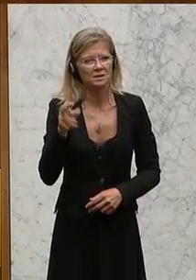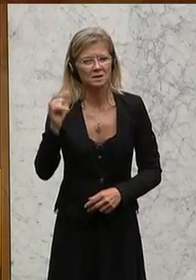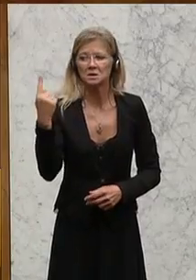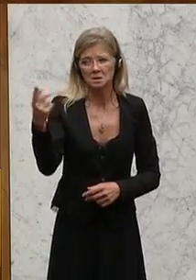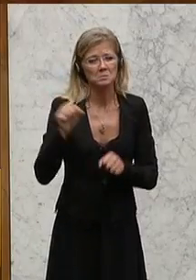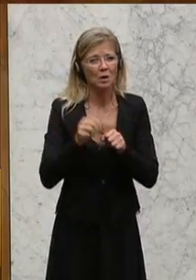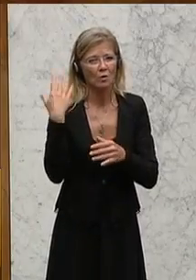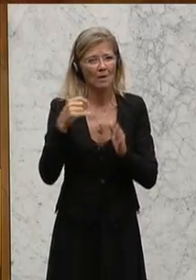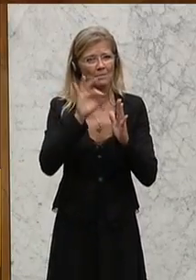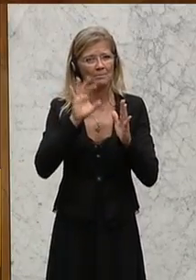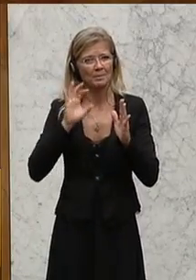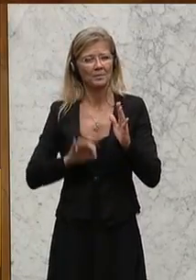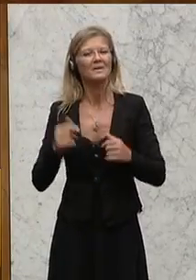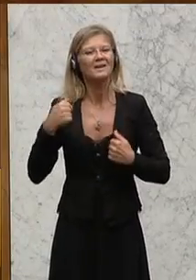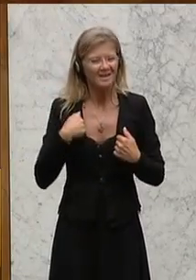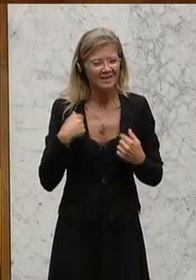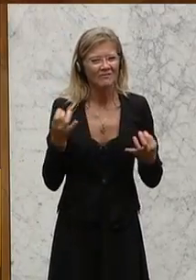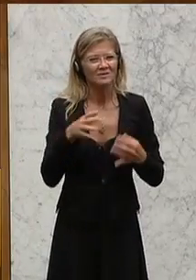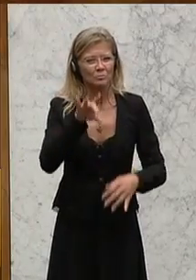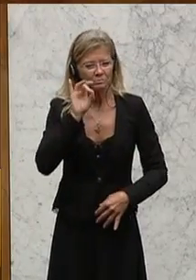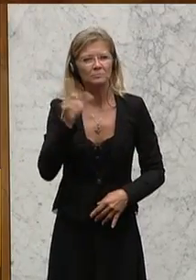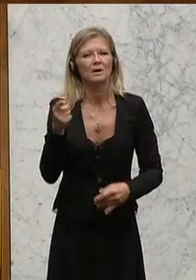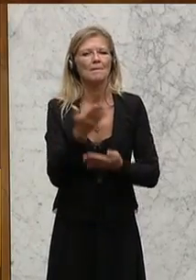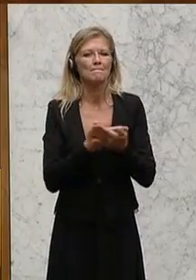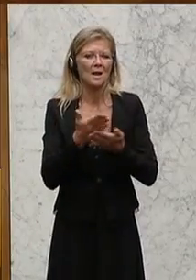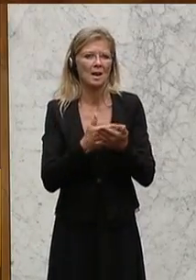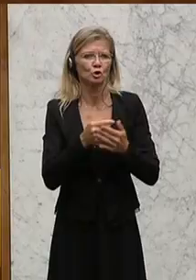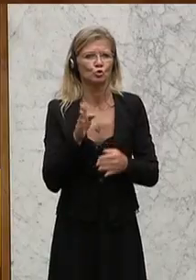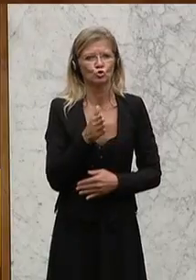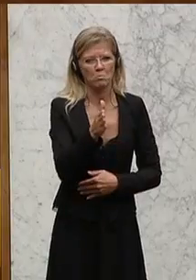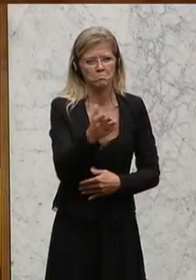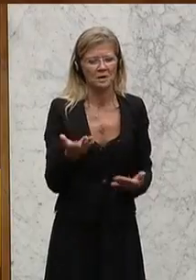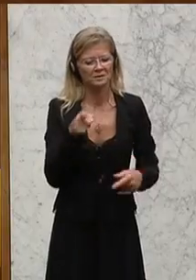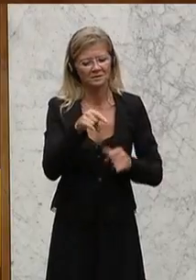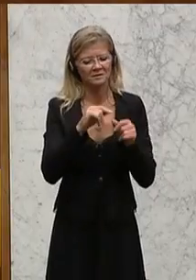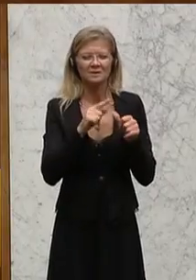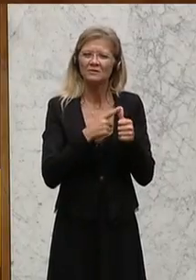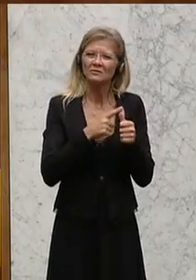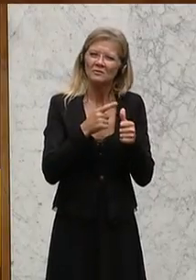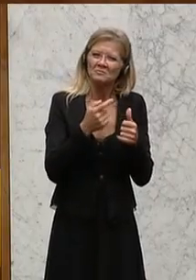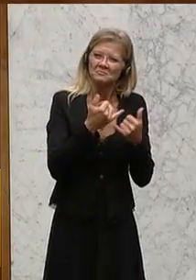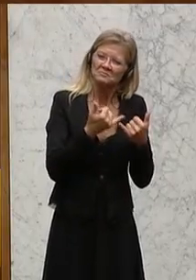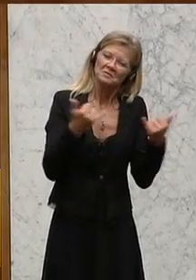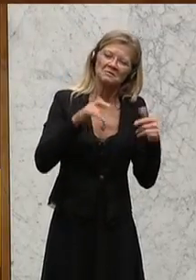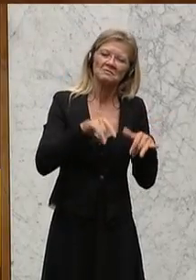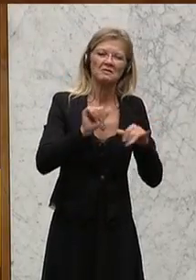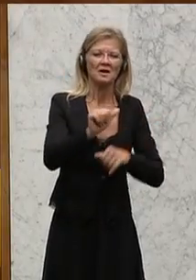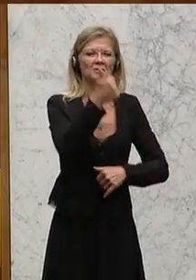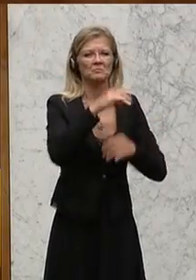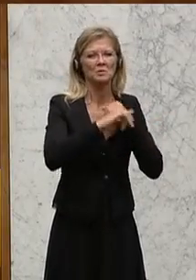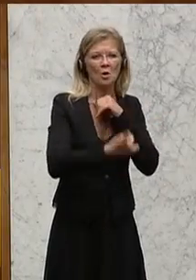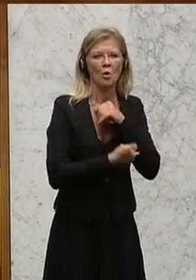Bildungskompass, das Pilotprojekt, das in Oberösterreich eingeführt werden soll. Mit dem Bildungskompass setzen wir ein